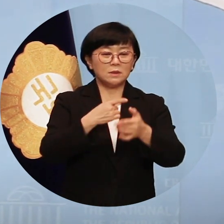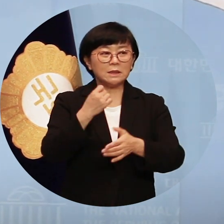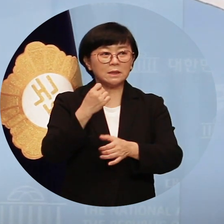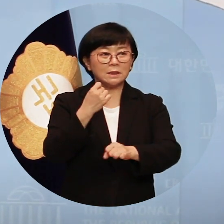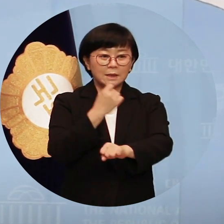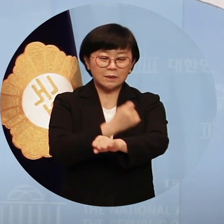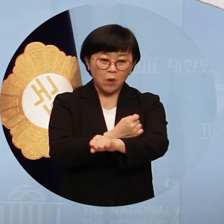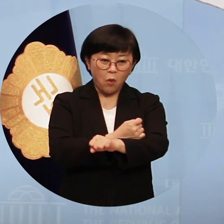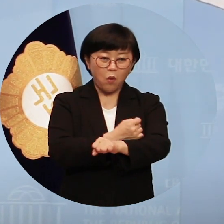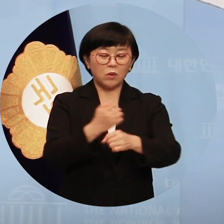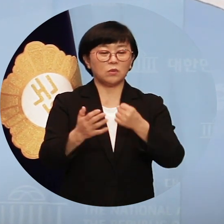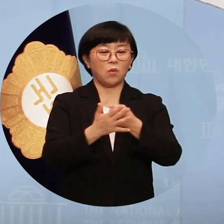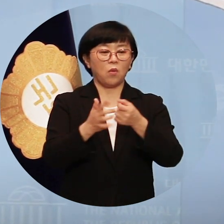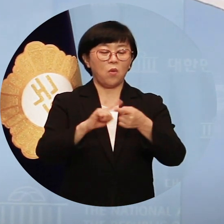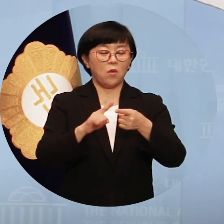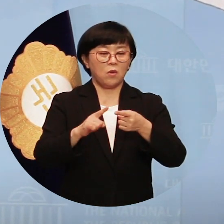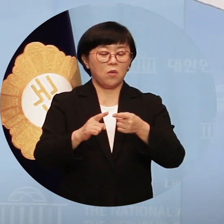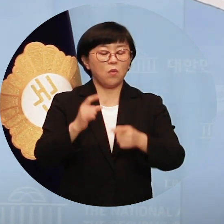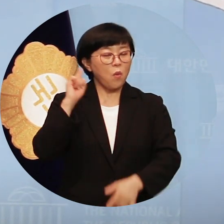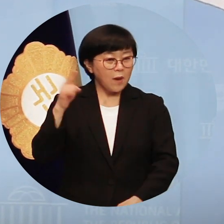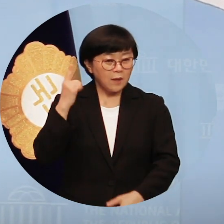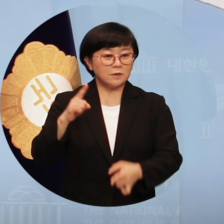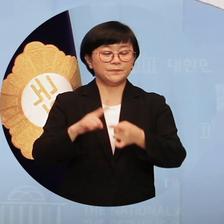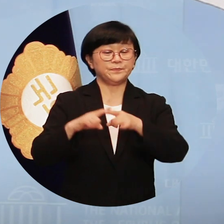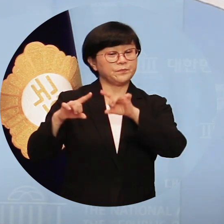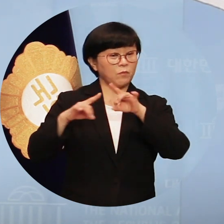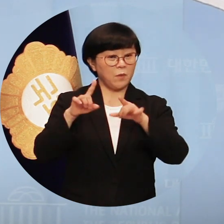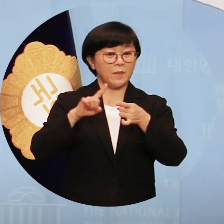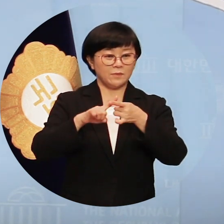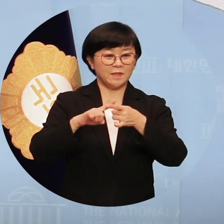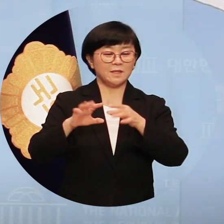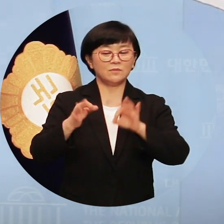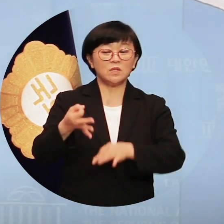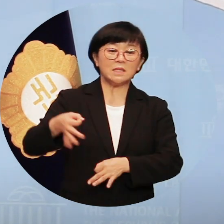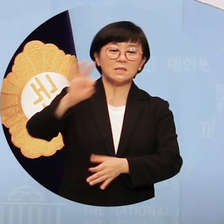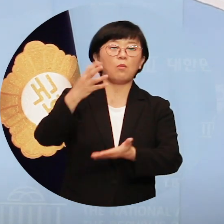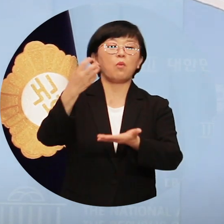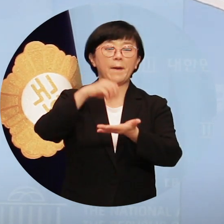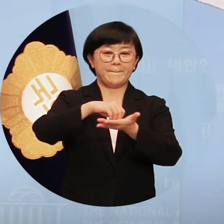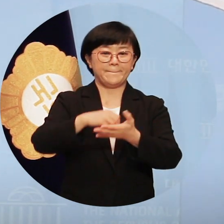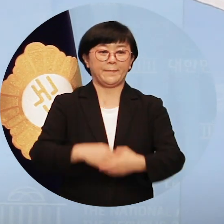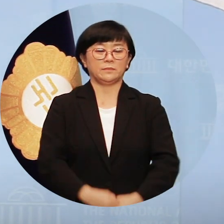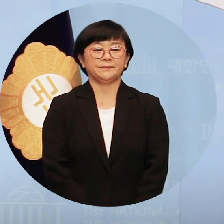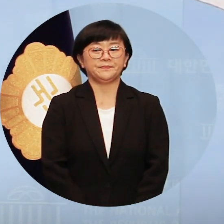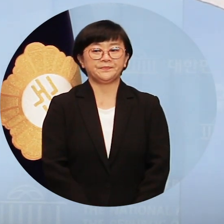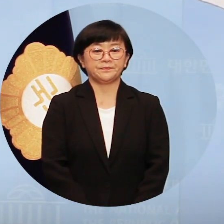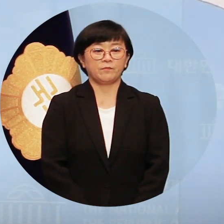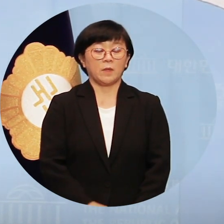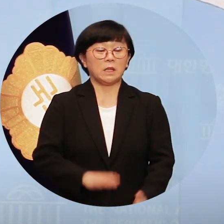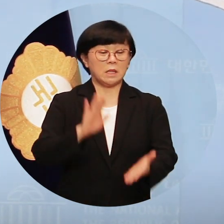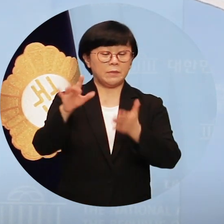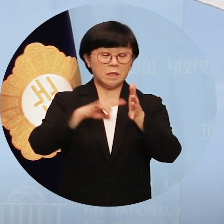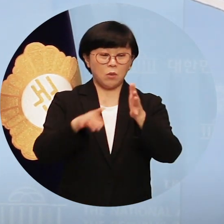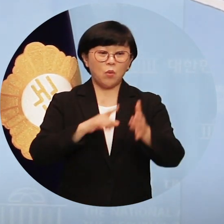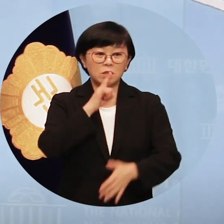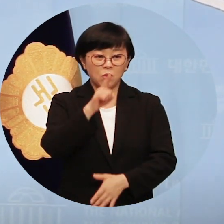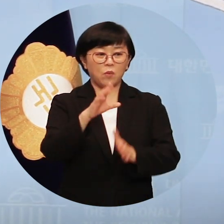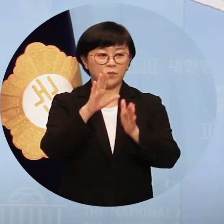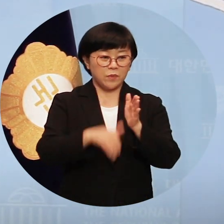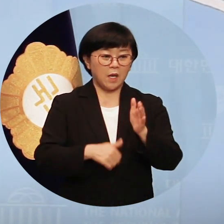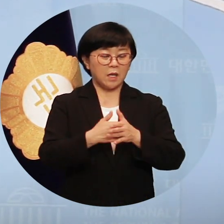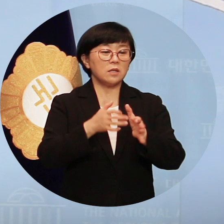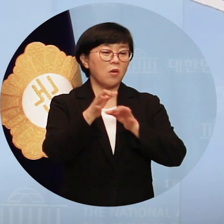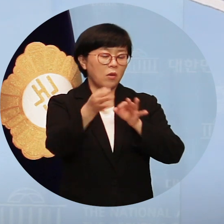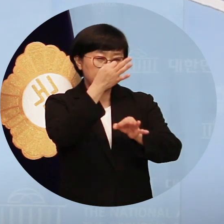피고용인 급여, 임대료, 공과금, 통신비, 금융이자 등이 포함됩니다. 이후